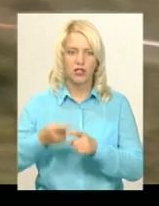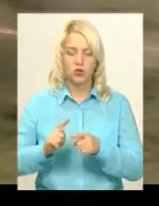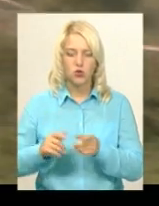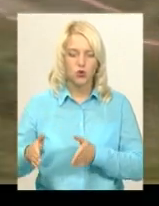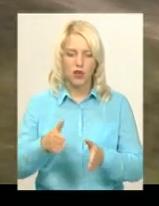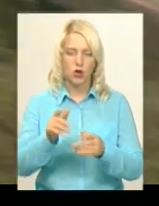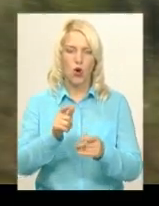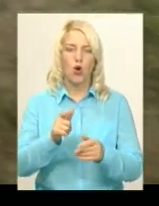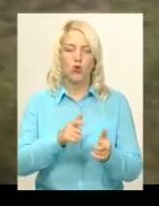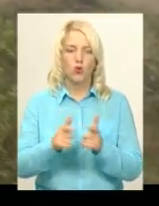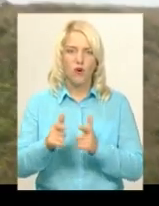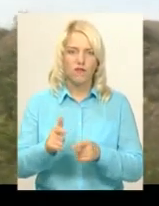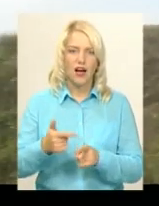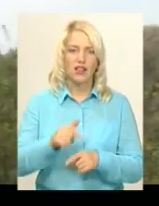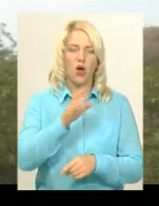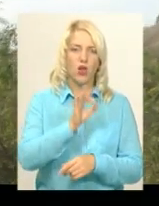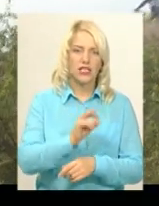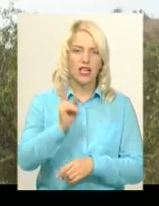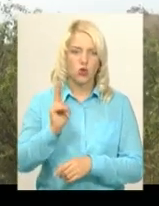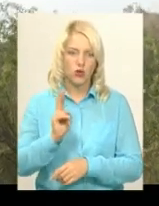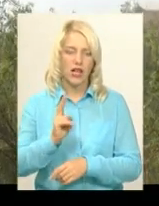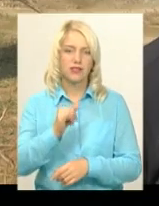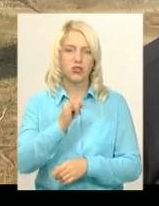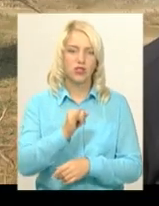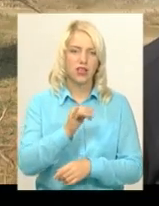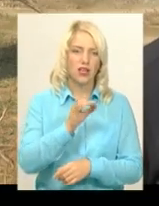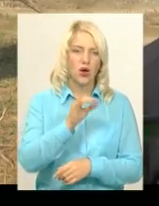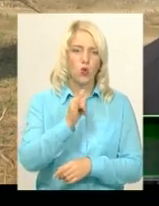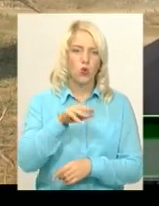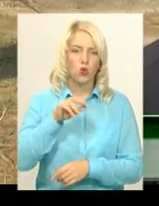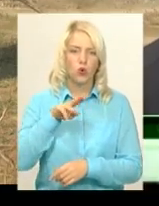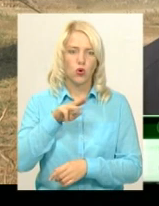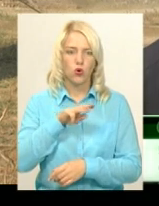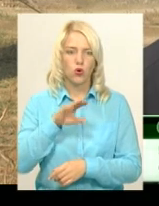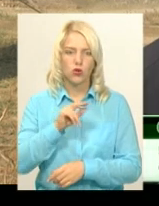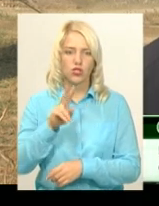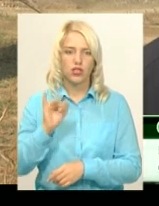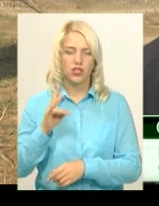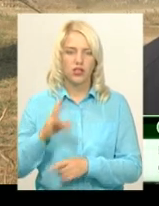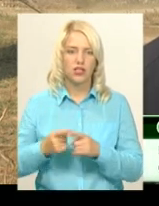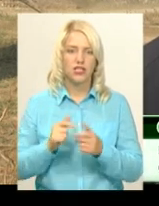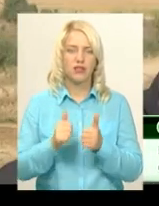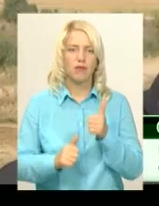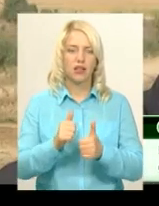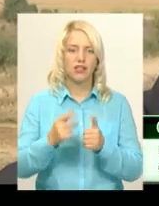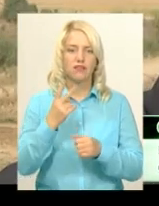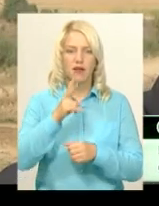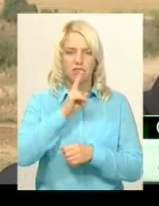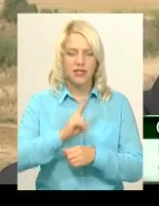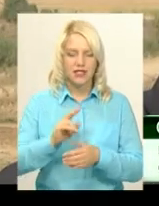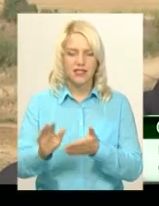засадах кам'янчани Олександр Палатайко та Олександр Уточкін. У цьому році готувалися майже два місяці. За